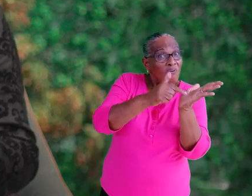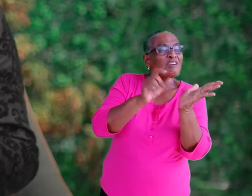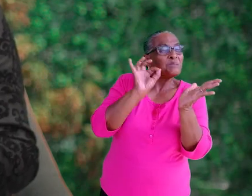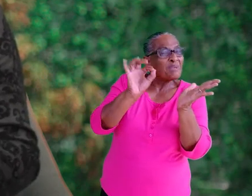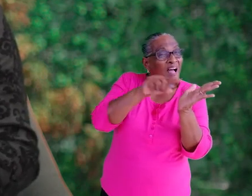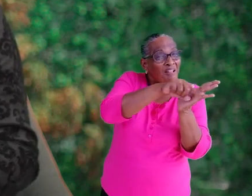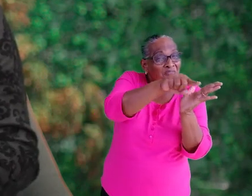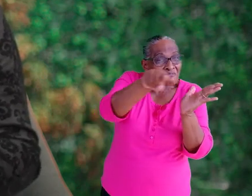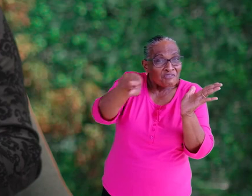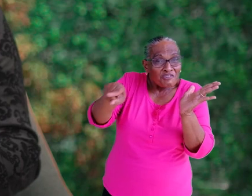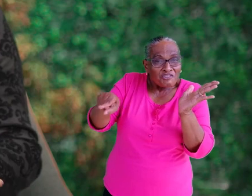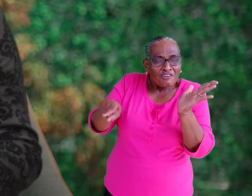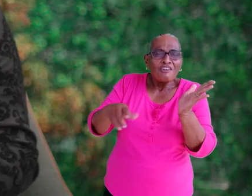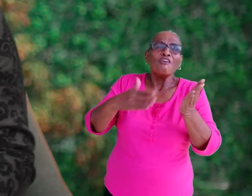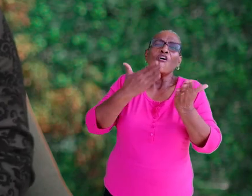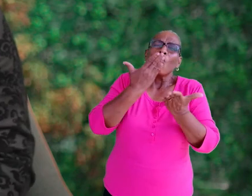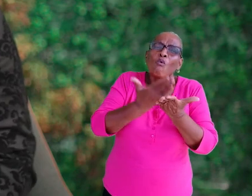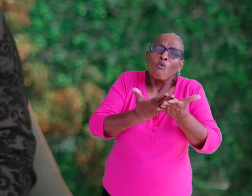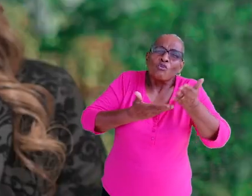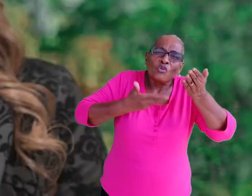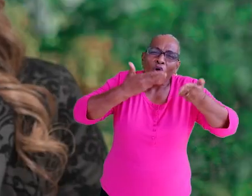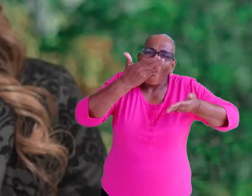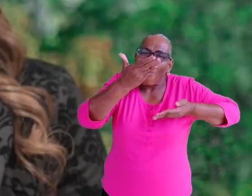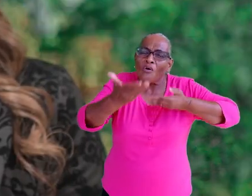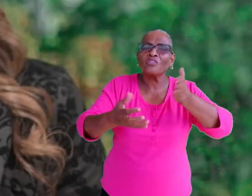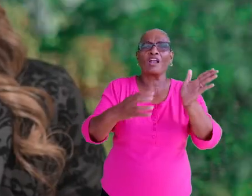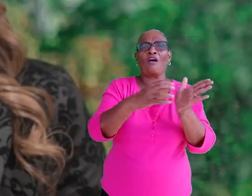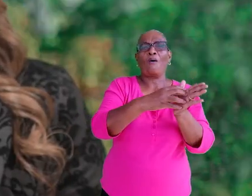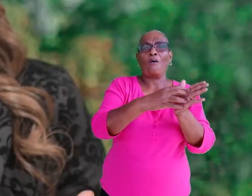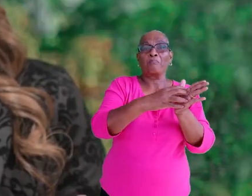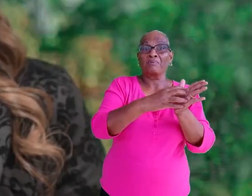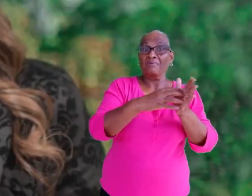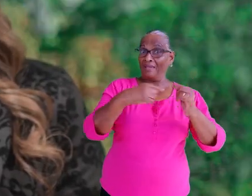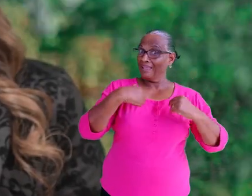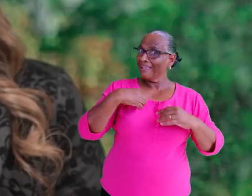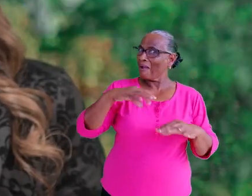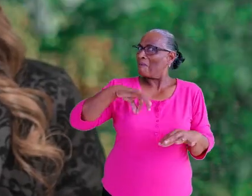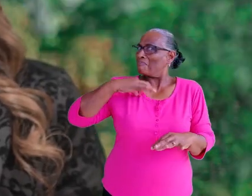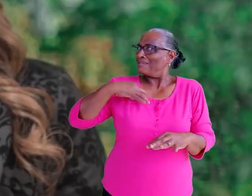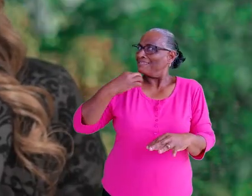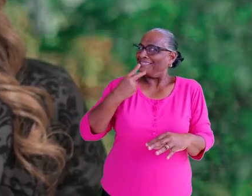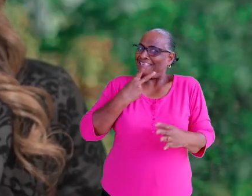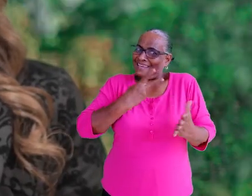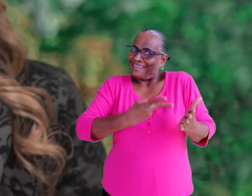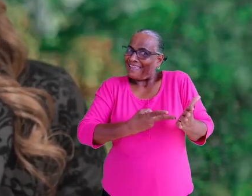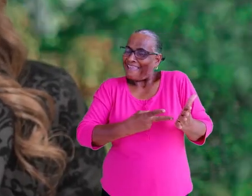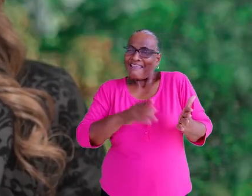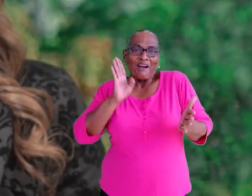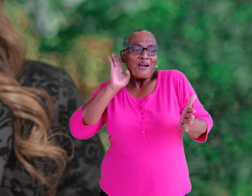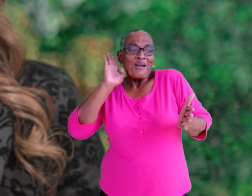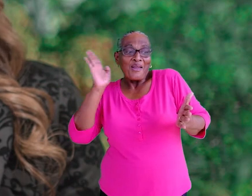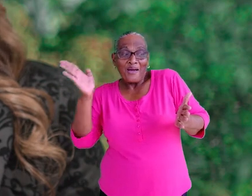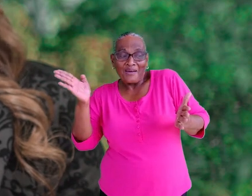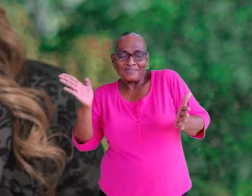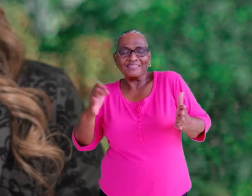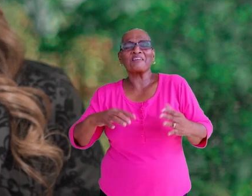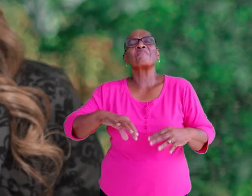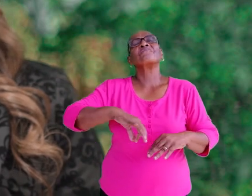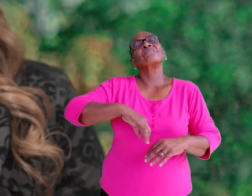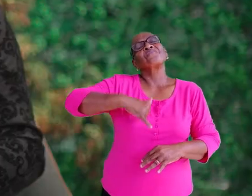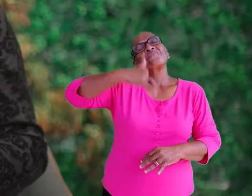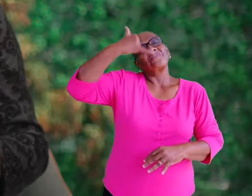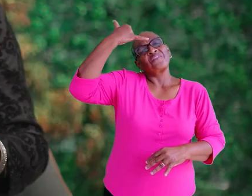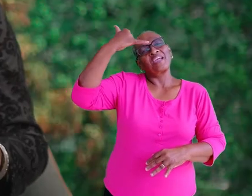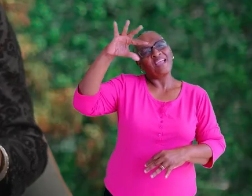jullie is gemaakt, wordt alles goed uitgelegd. Behalve dat ik met plezier heb geluisterd, heb ik ook weer veel